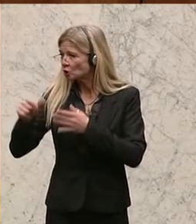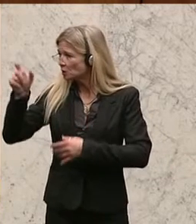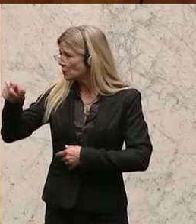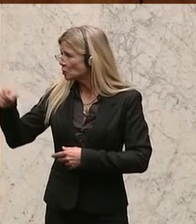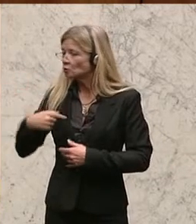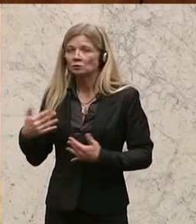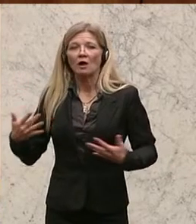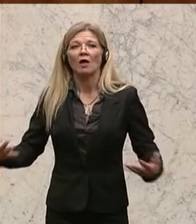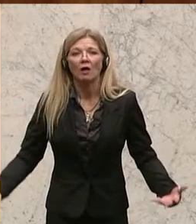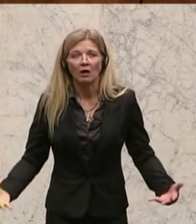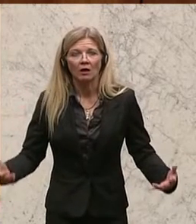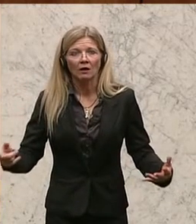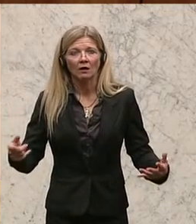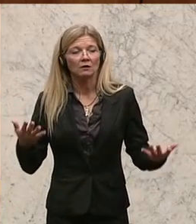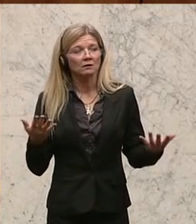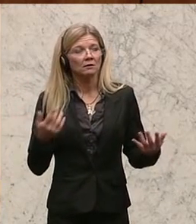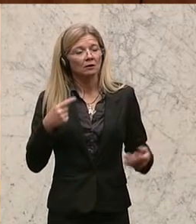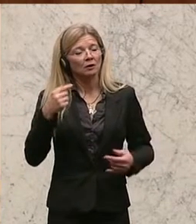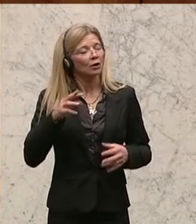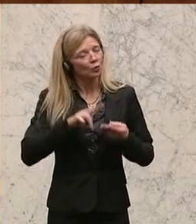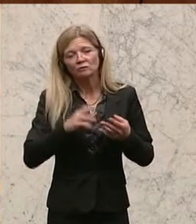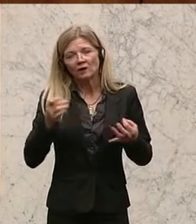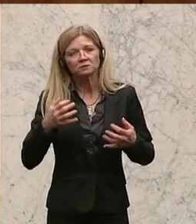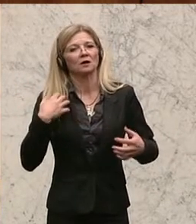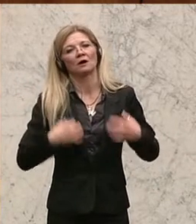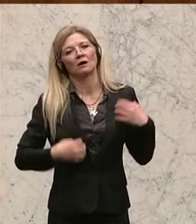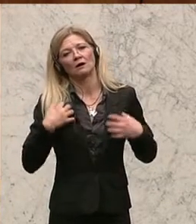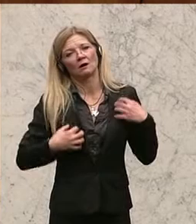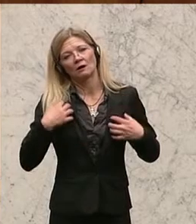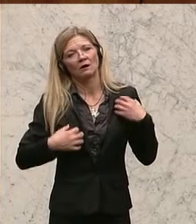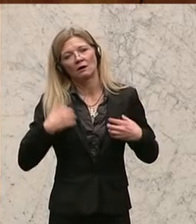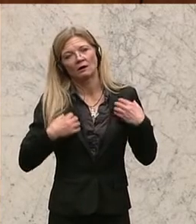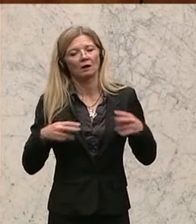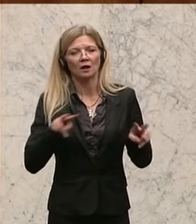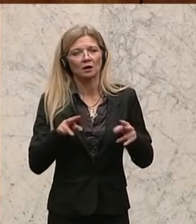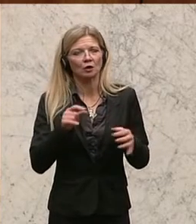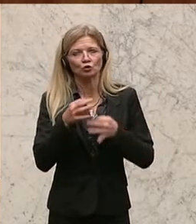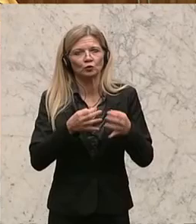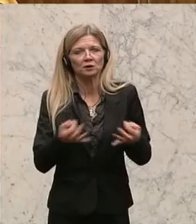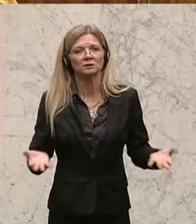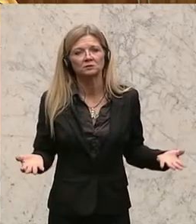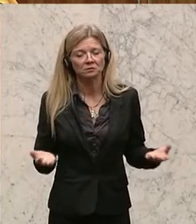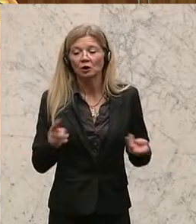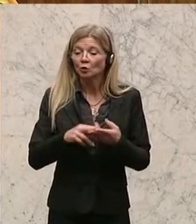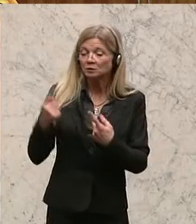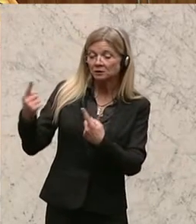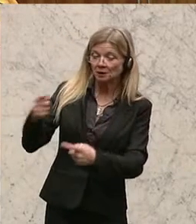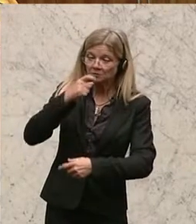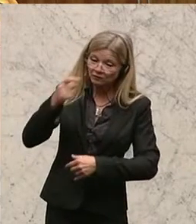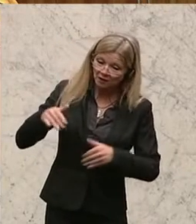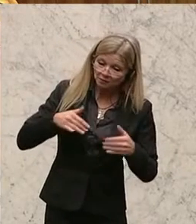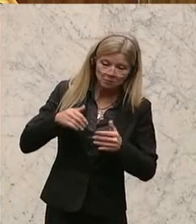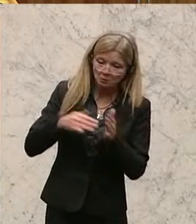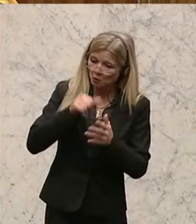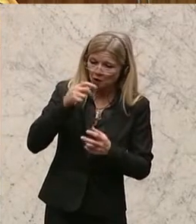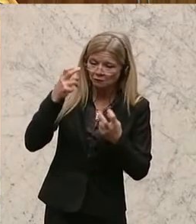und sich über die Untätigkeit der Regierung ärgern. Aber Sie brauchen sich nicht wundern, Herr Finanzminister, am Wahltag, wenn